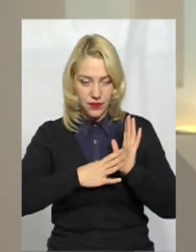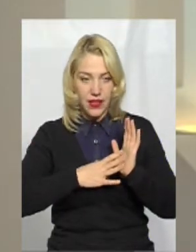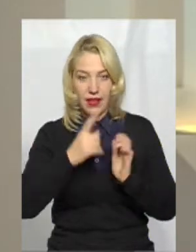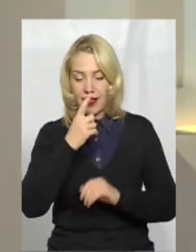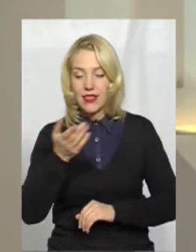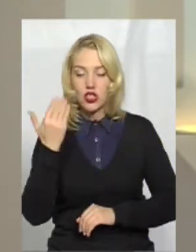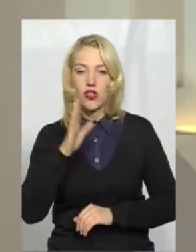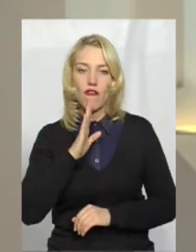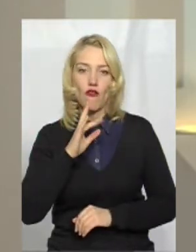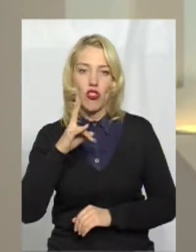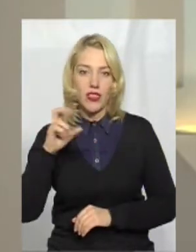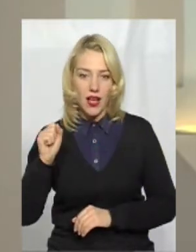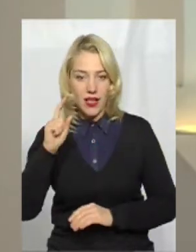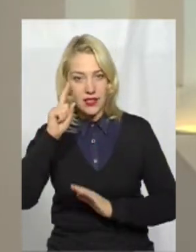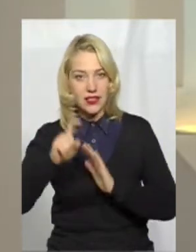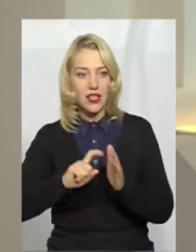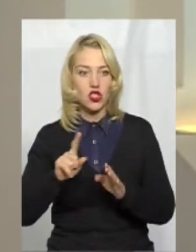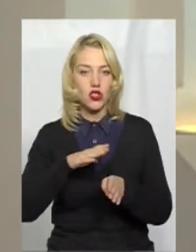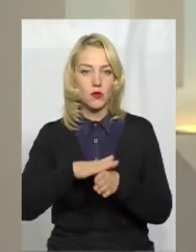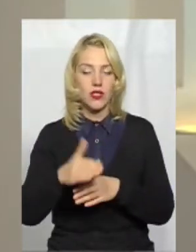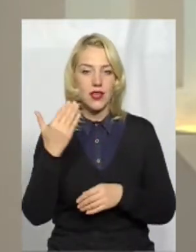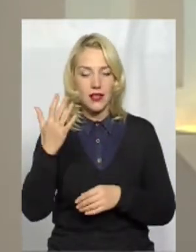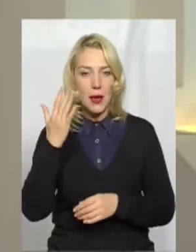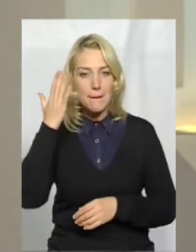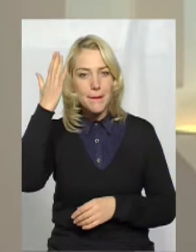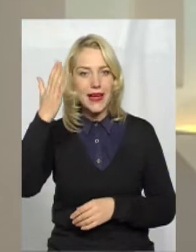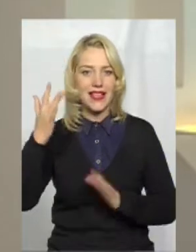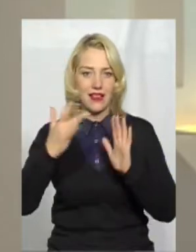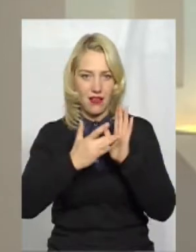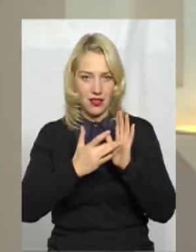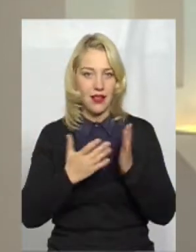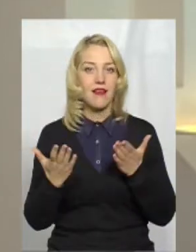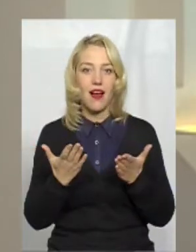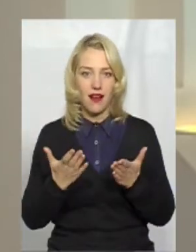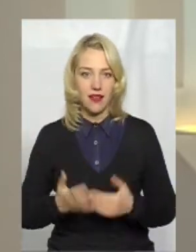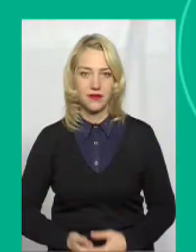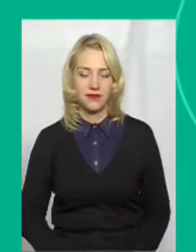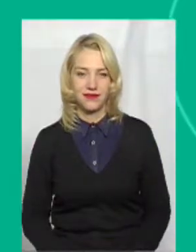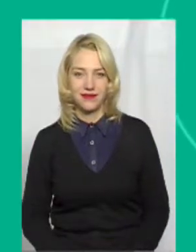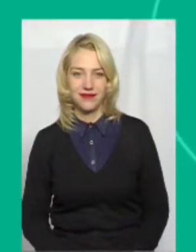нещодавно вона дізналася, що збулася її мрія. Яка саме? Далі у сюжеті.